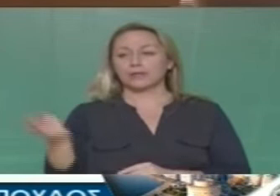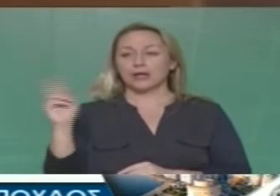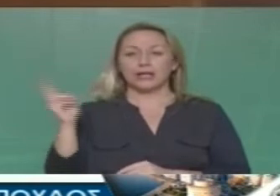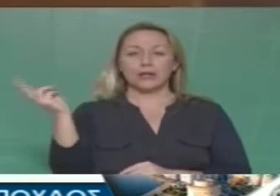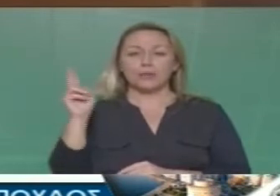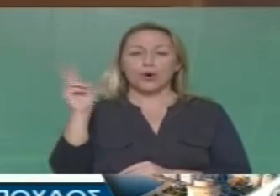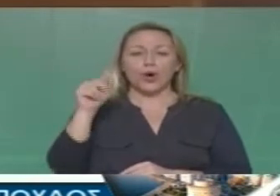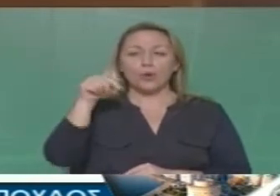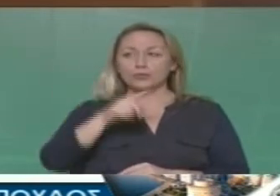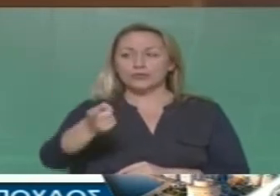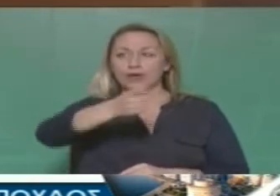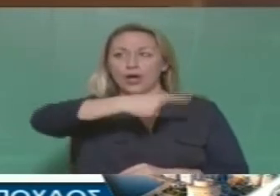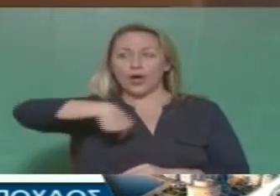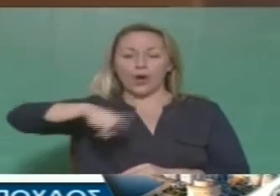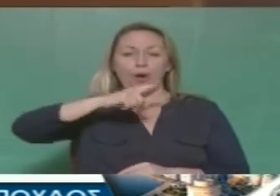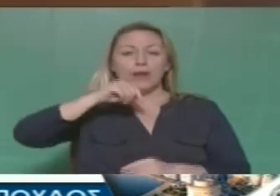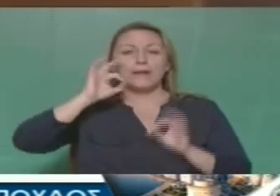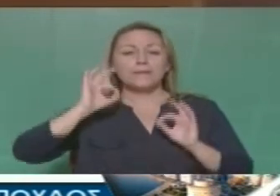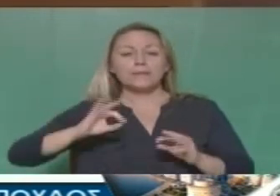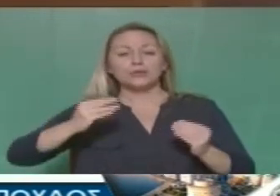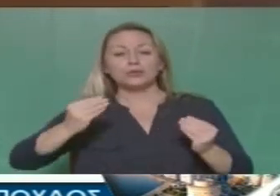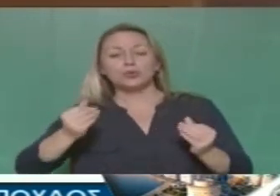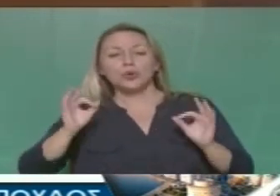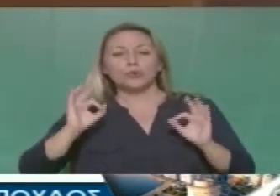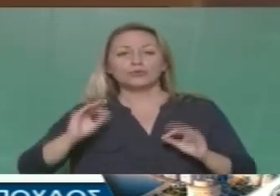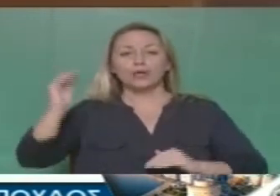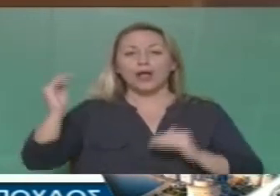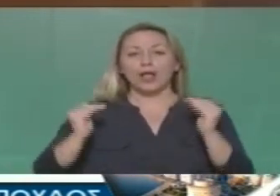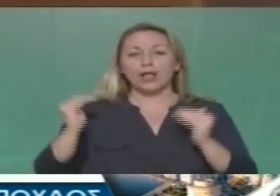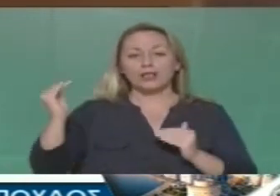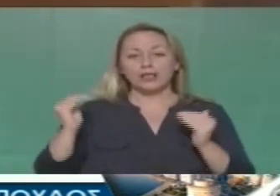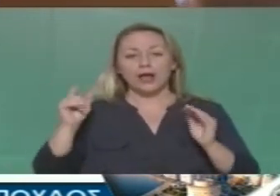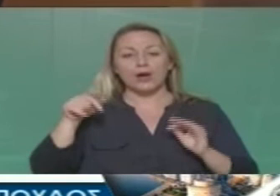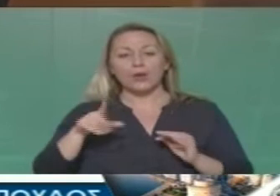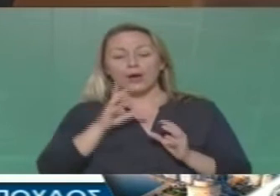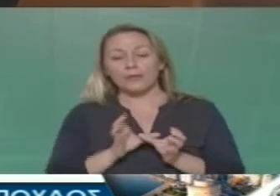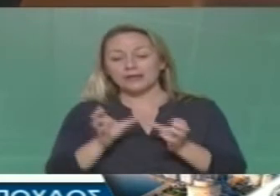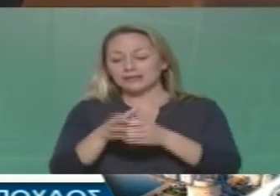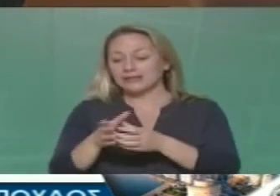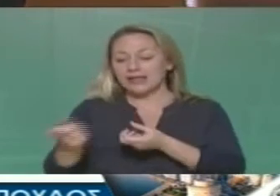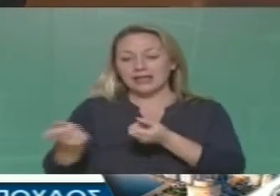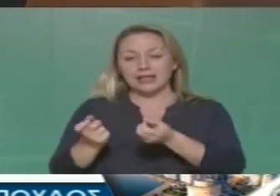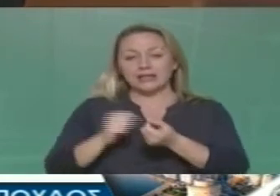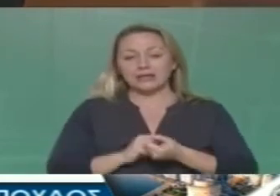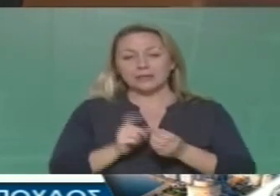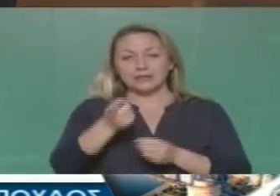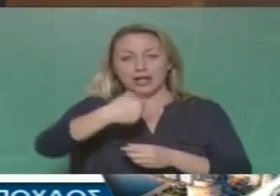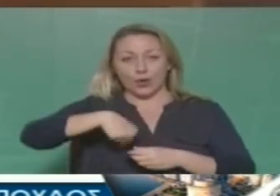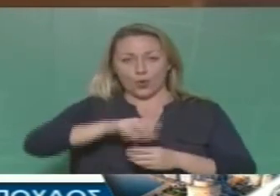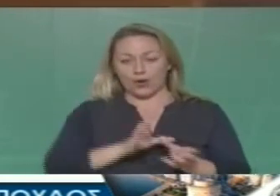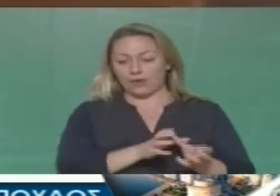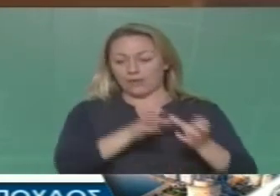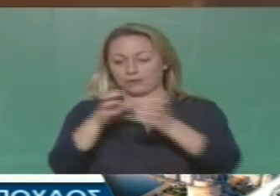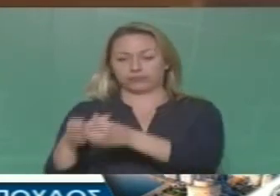θα συνταχθούν με τον ΑΒ τρόπο, στον ΑΒ χρόνο και εδώ έγινε πάρα πολύ γρήγορα, στην ίδια ακριβώς πολιτική.